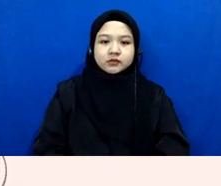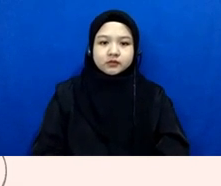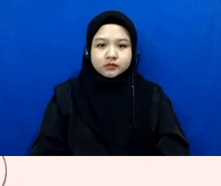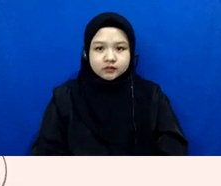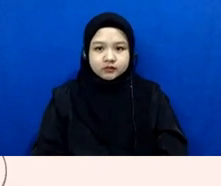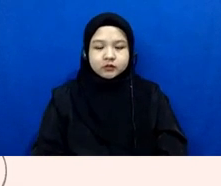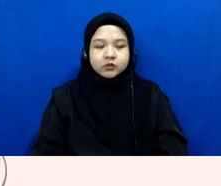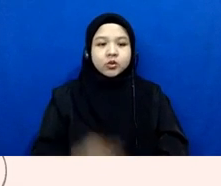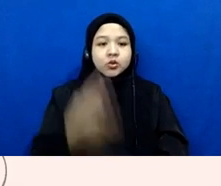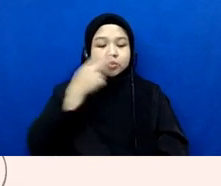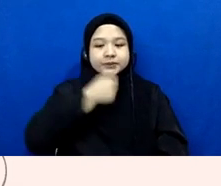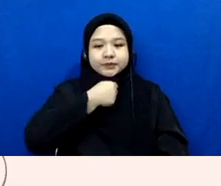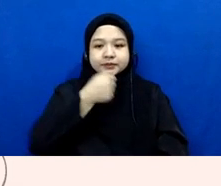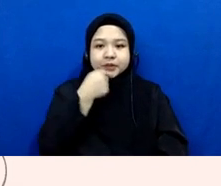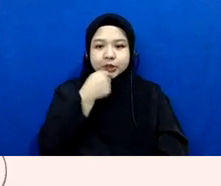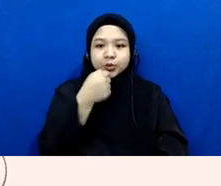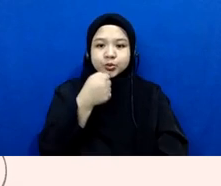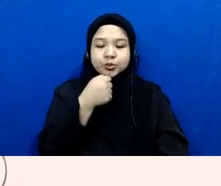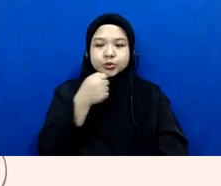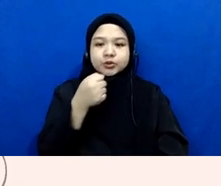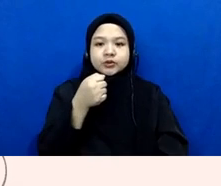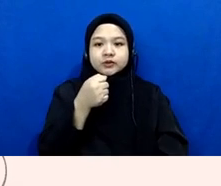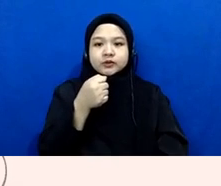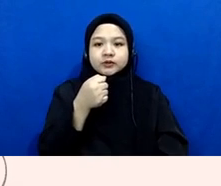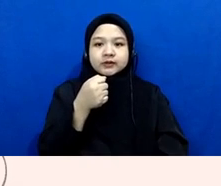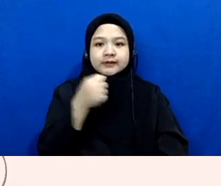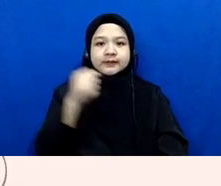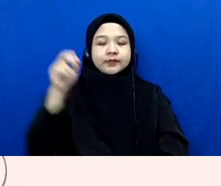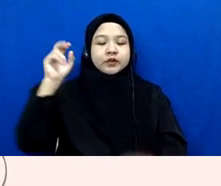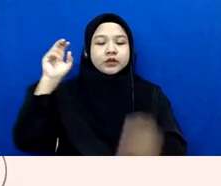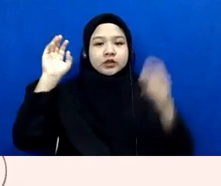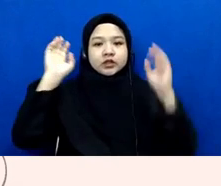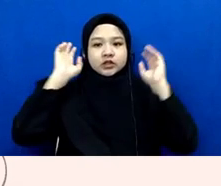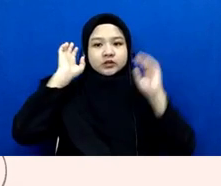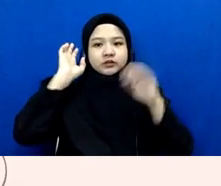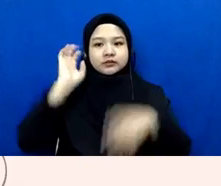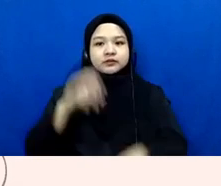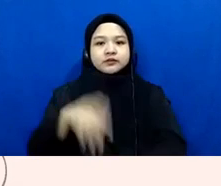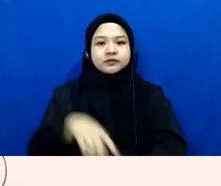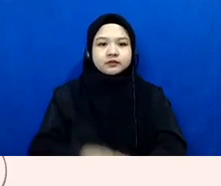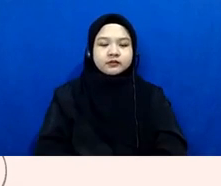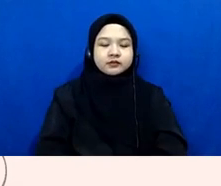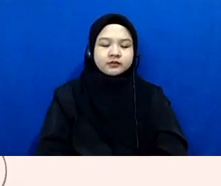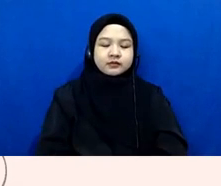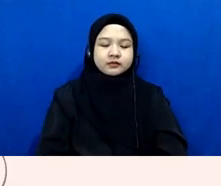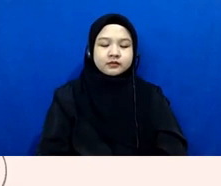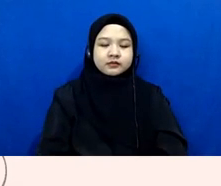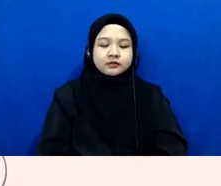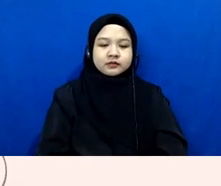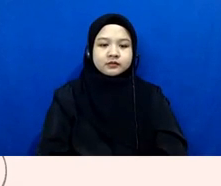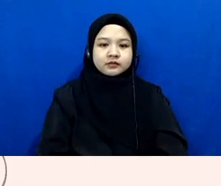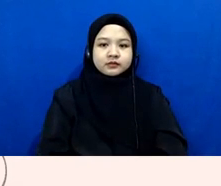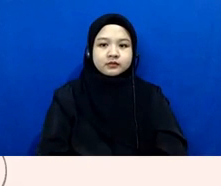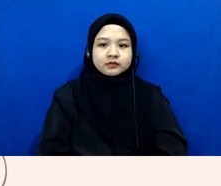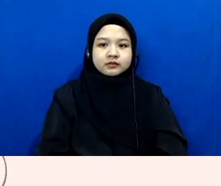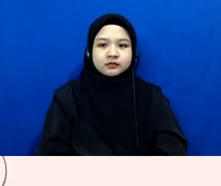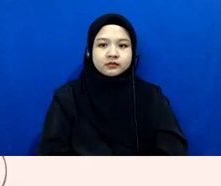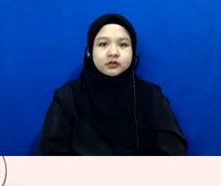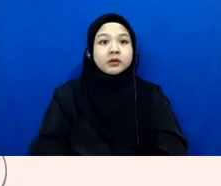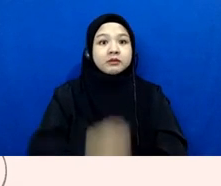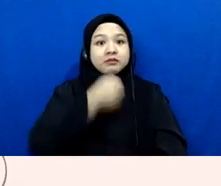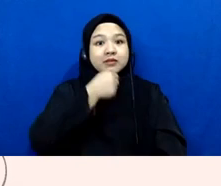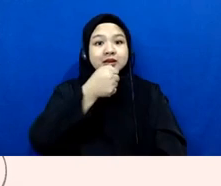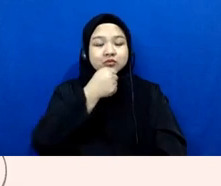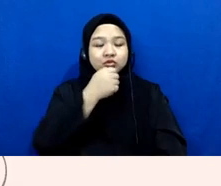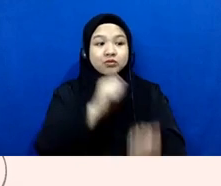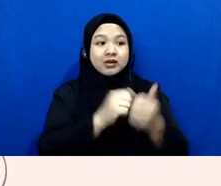meliput suatu isi hukum untuk meliput suatu perkara di mana ada